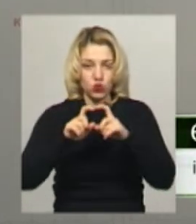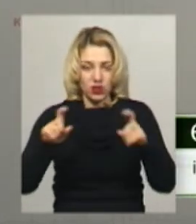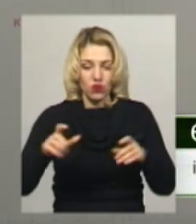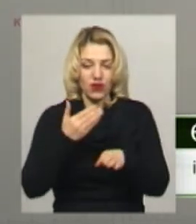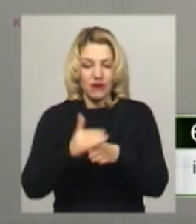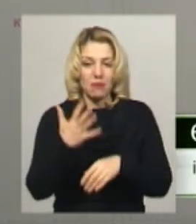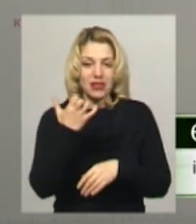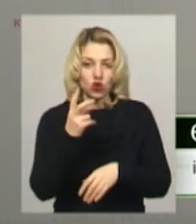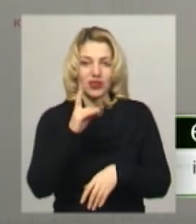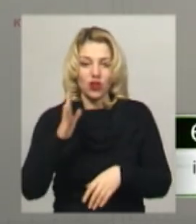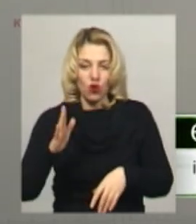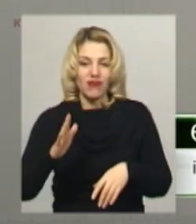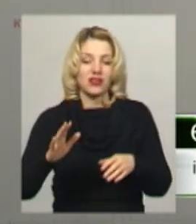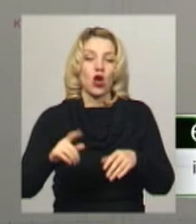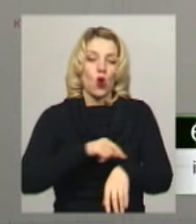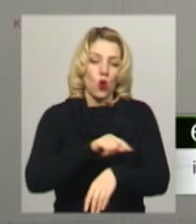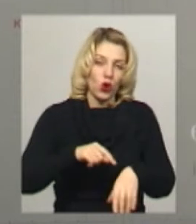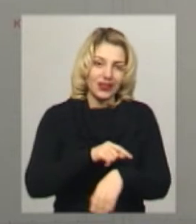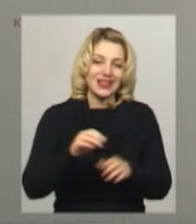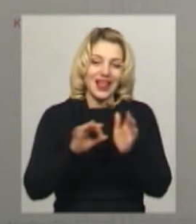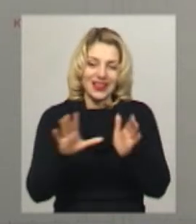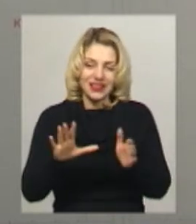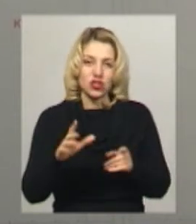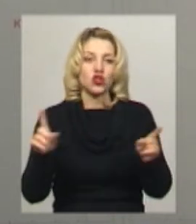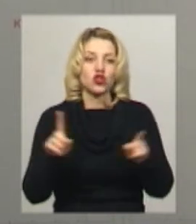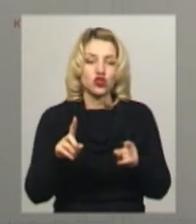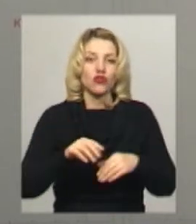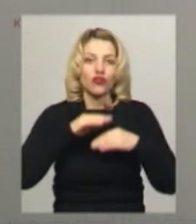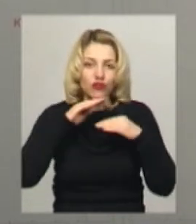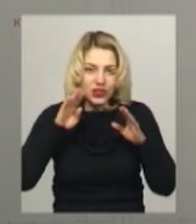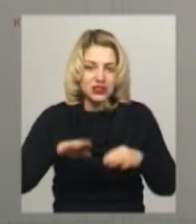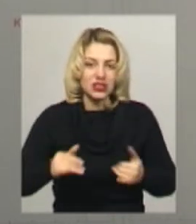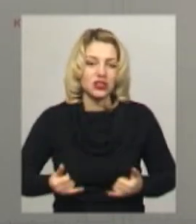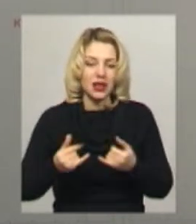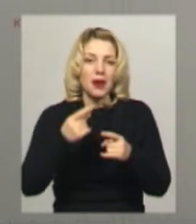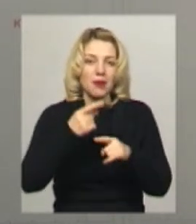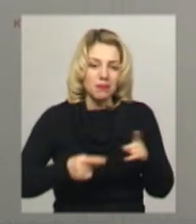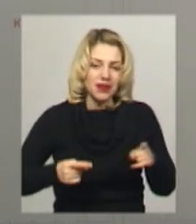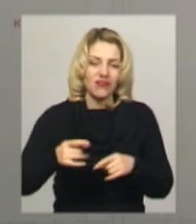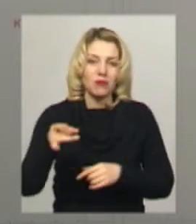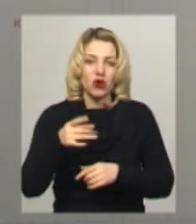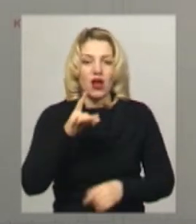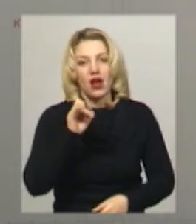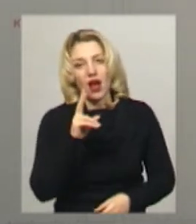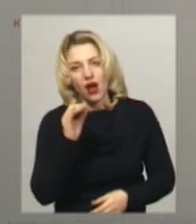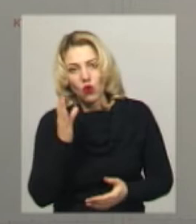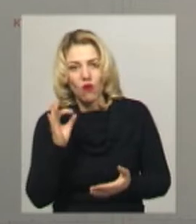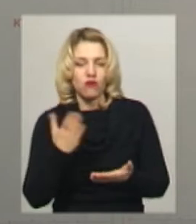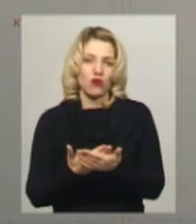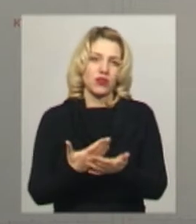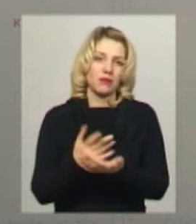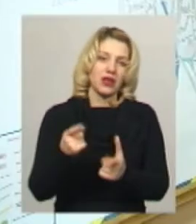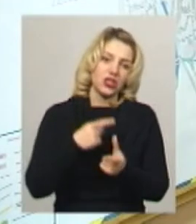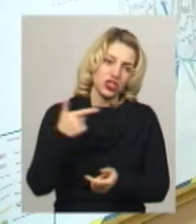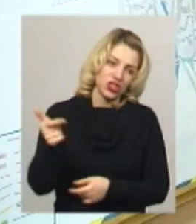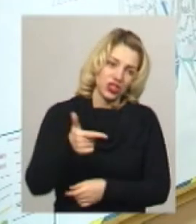кВт-годин електричної енергії, що вистачить, щоб заживити півмикрорайона Раково або мікрорайона